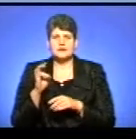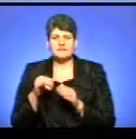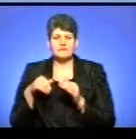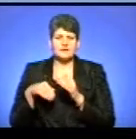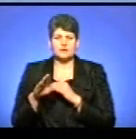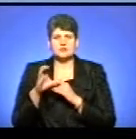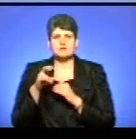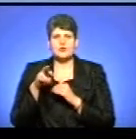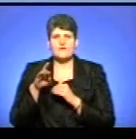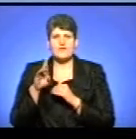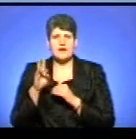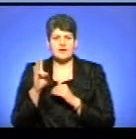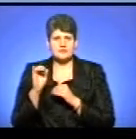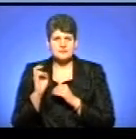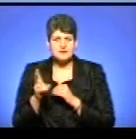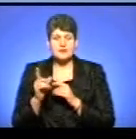заїхав в Славянськ.